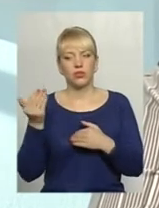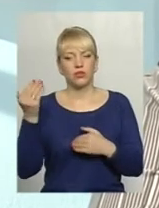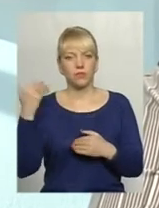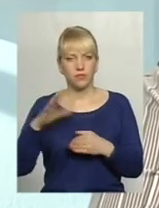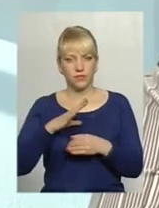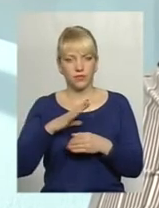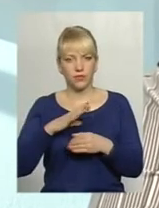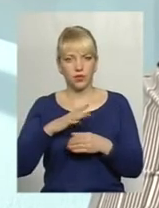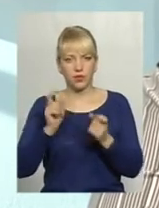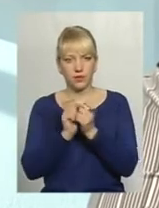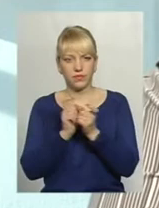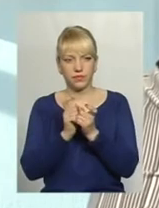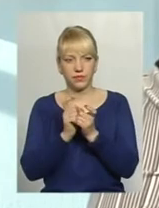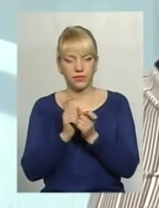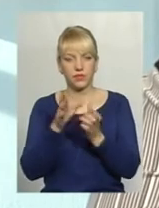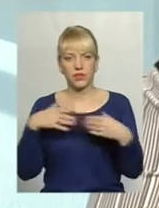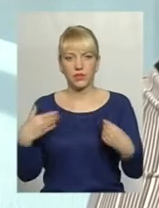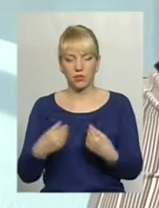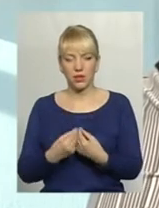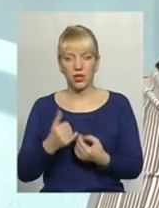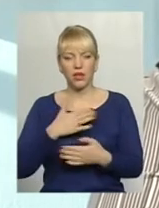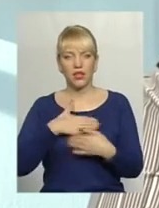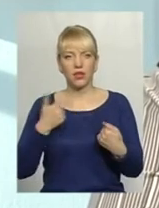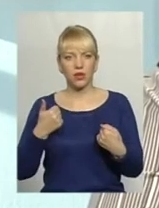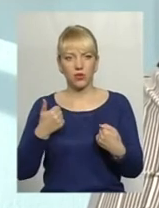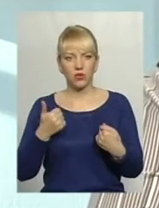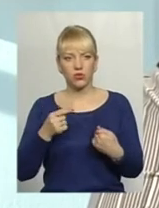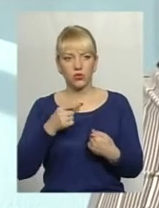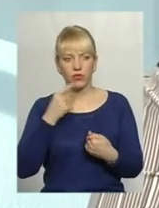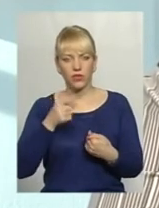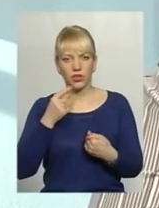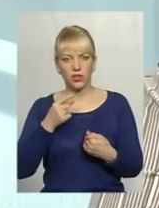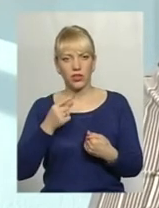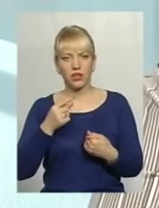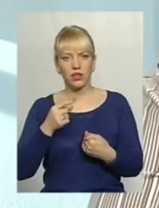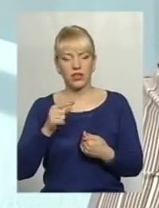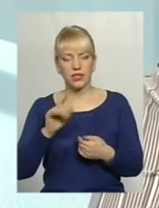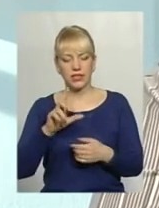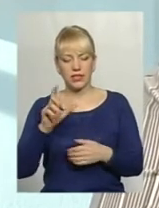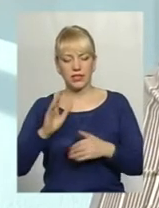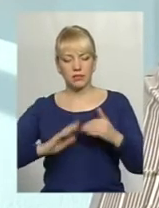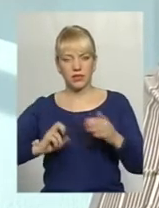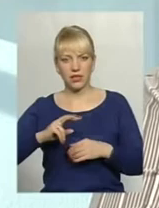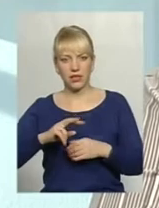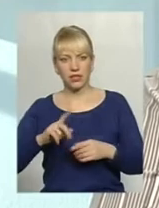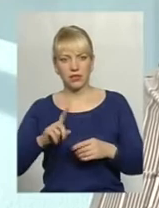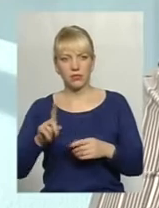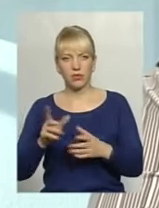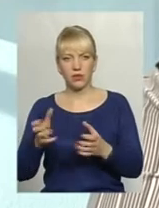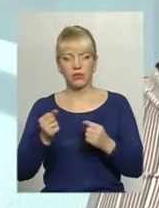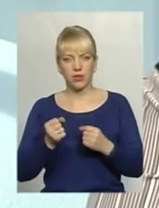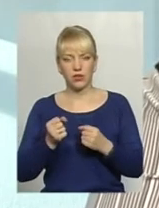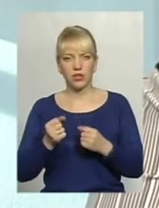сім'ї. І не хочуть говорити безпосередньо спеціалістом і отримувати допомогу.